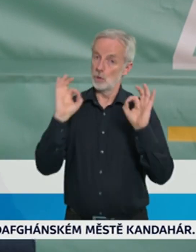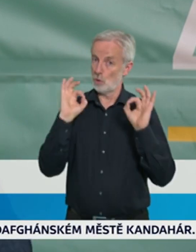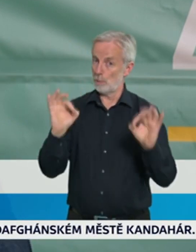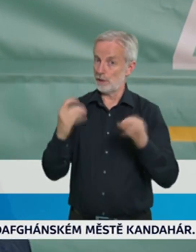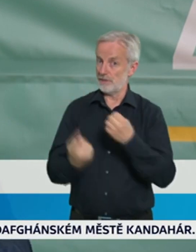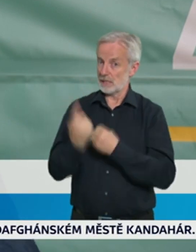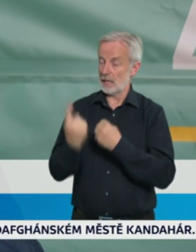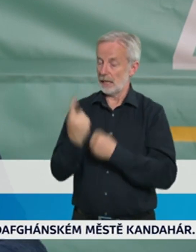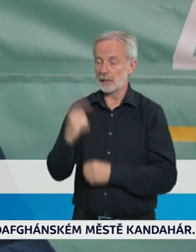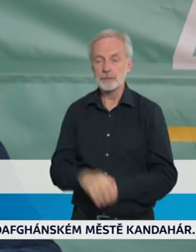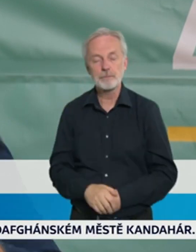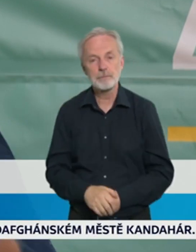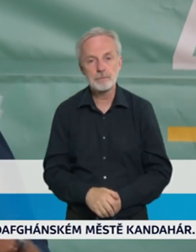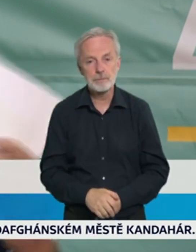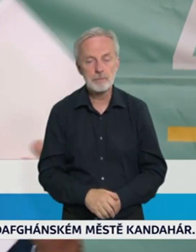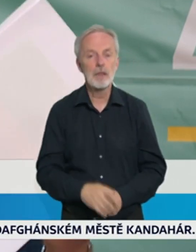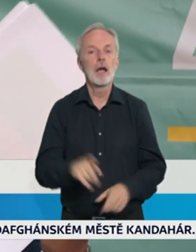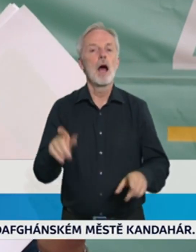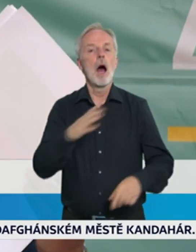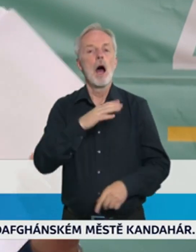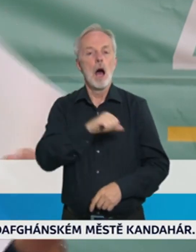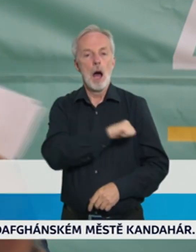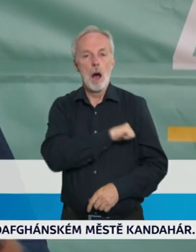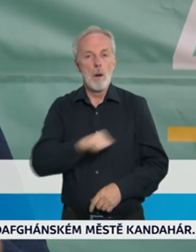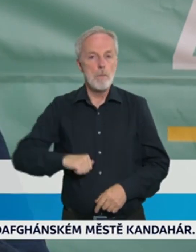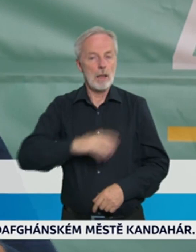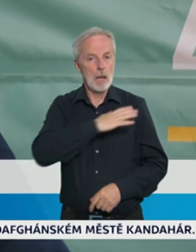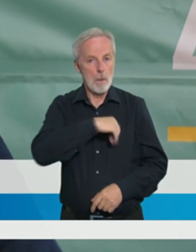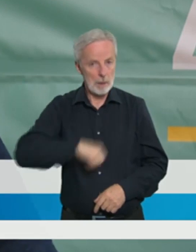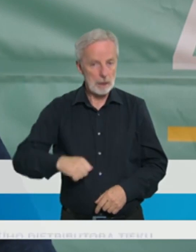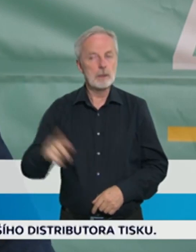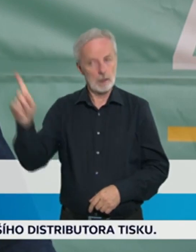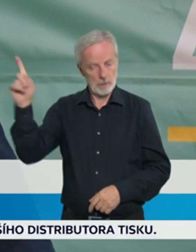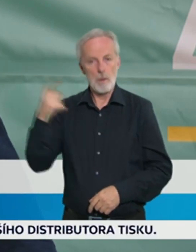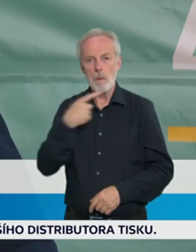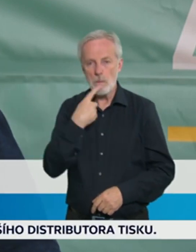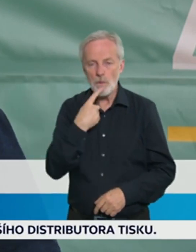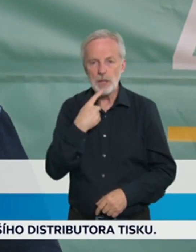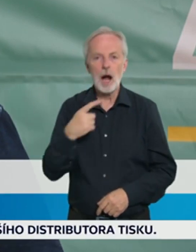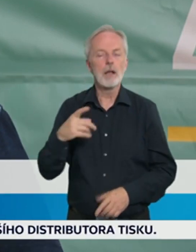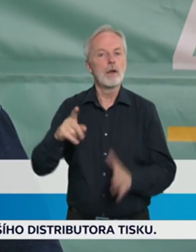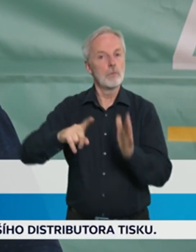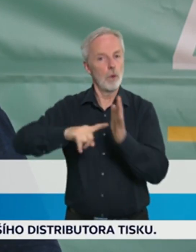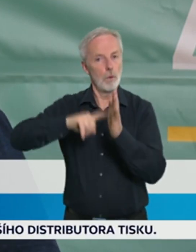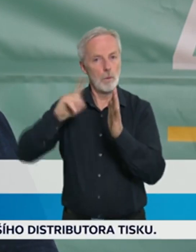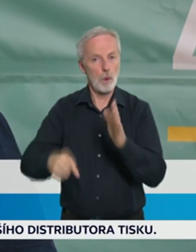Pan minister mluvil o tom, že jsem dostala za úkol, jak si zorganizovat více kontrolních akcí krajských